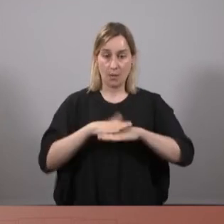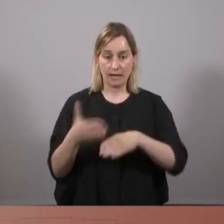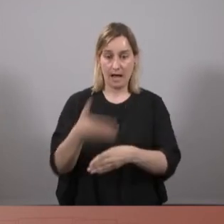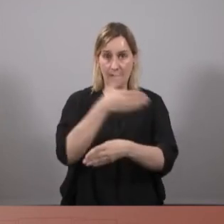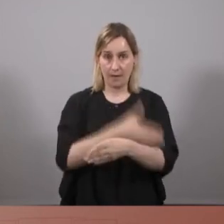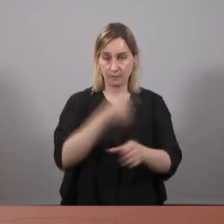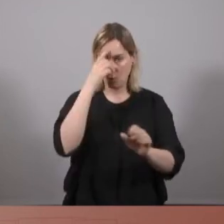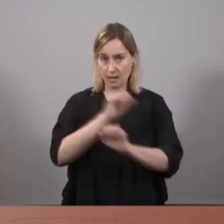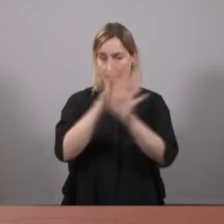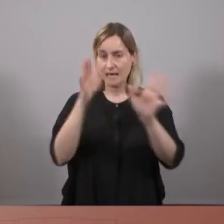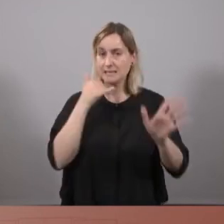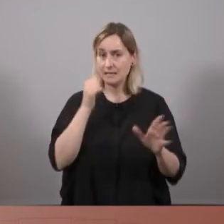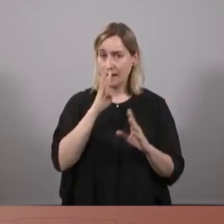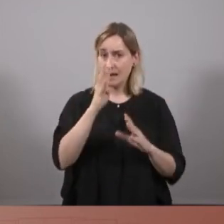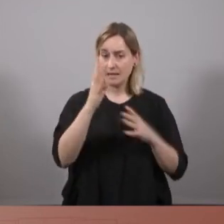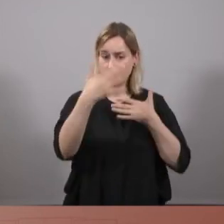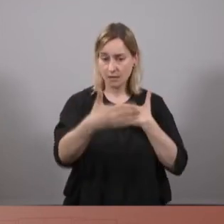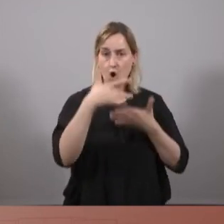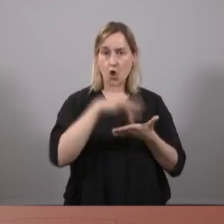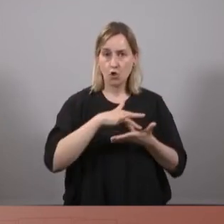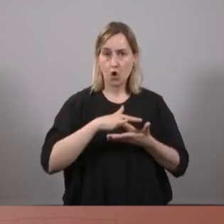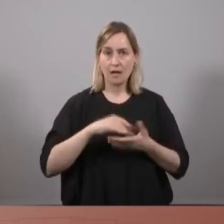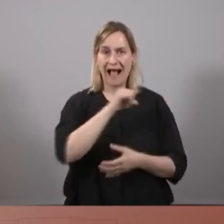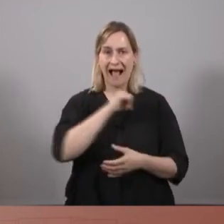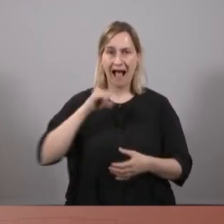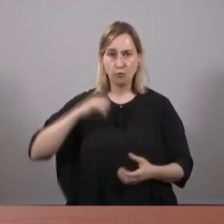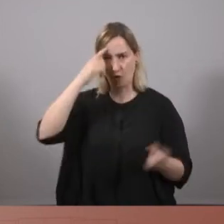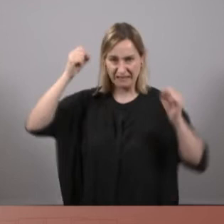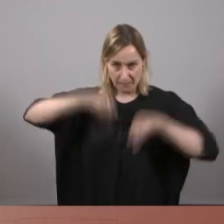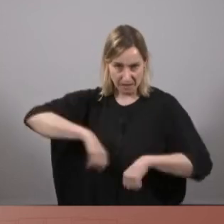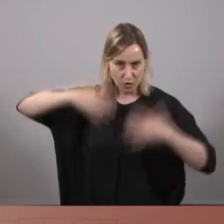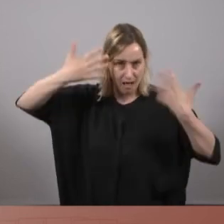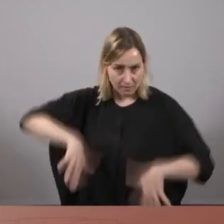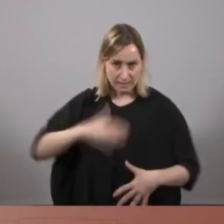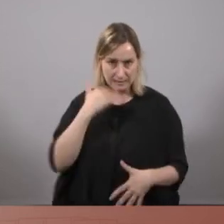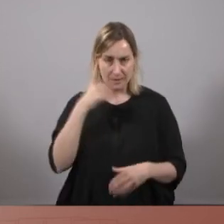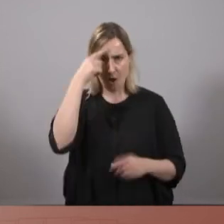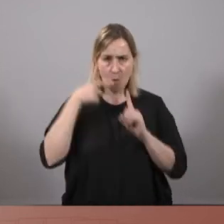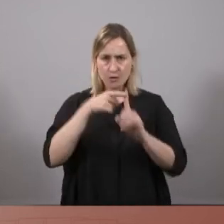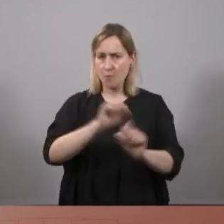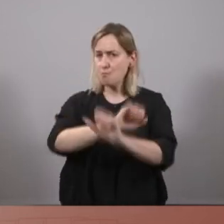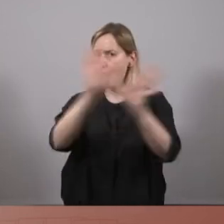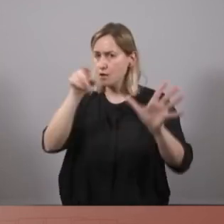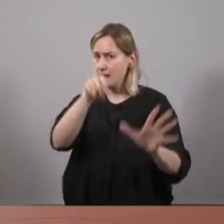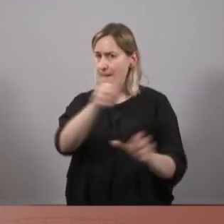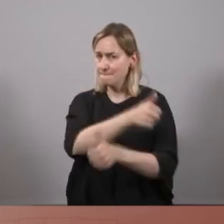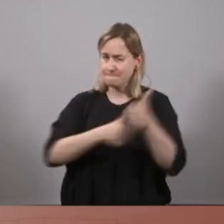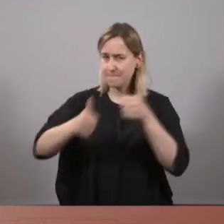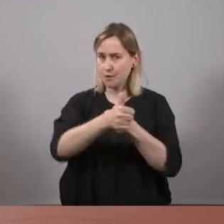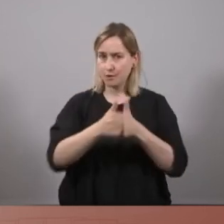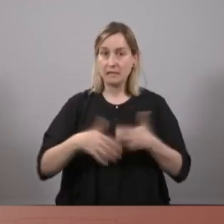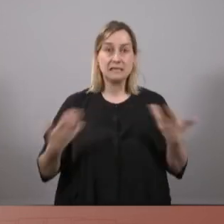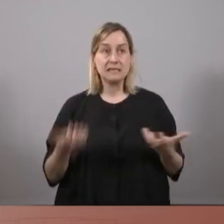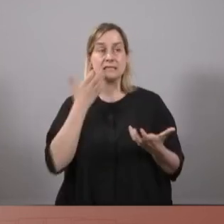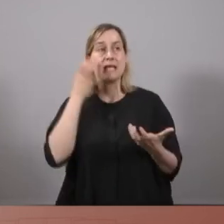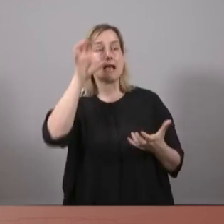saben que en aquesta legislatura caldrà exercir l'autodeterminació. Suposo que som conscients d'aquest objectiu absolutament prioritari, que en absència d'un